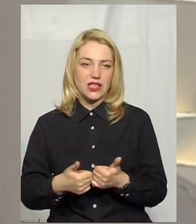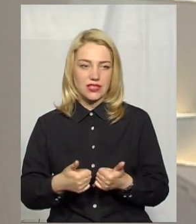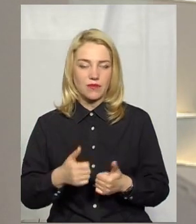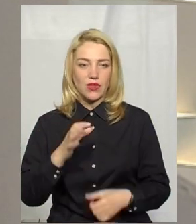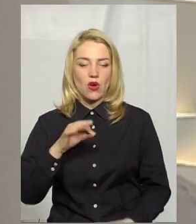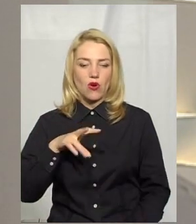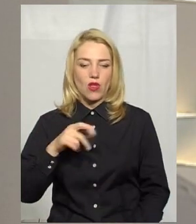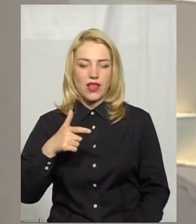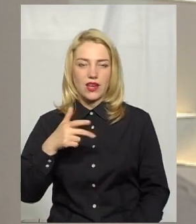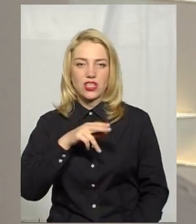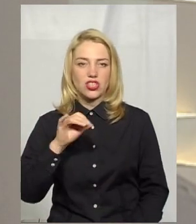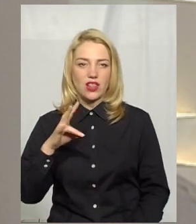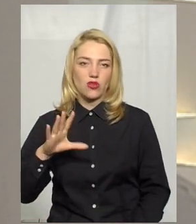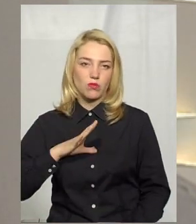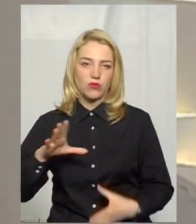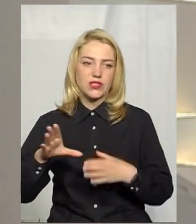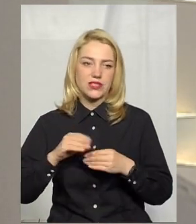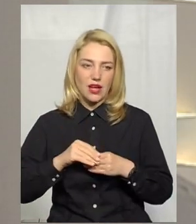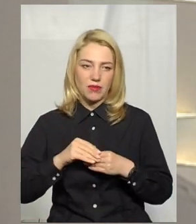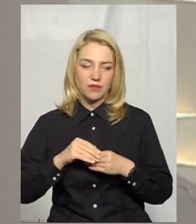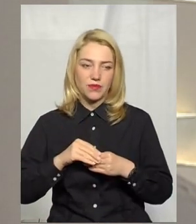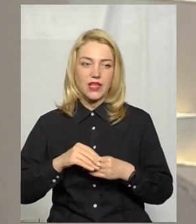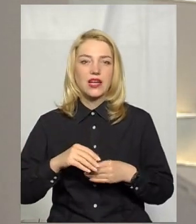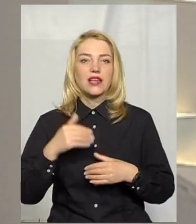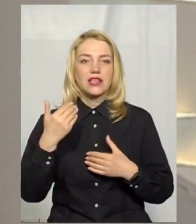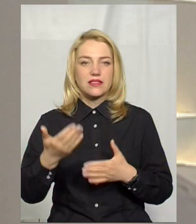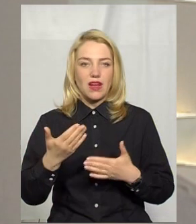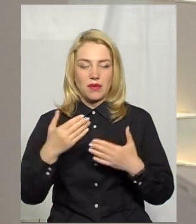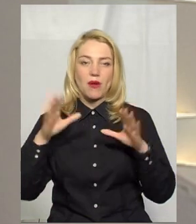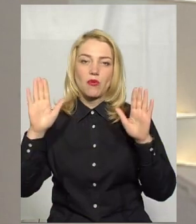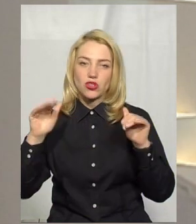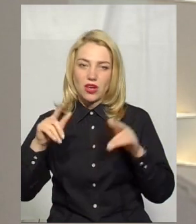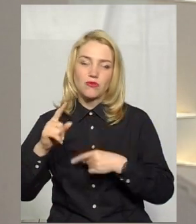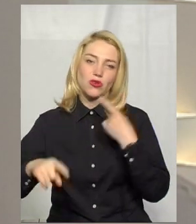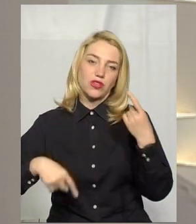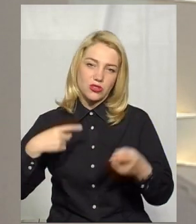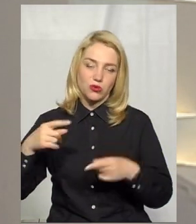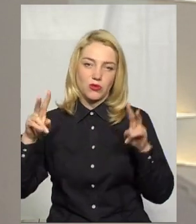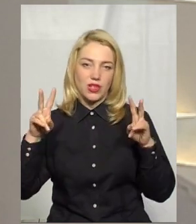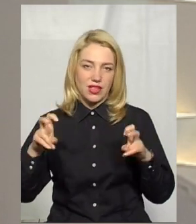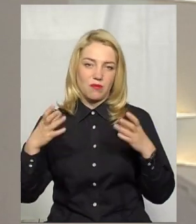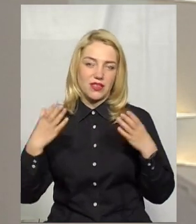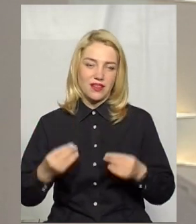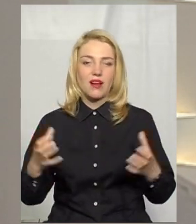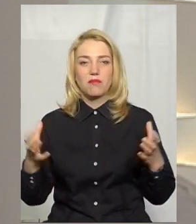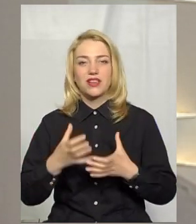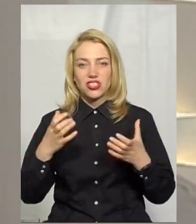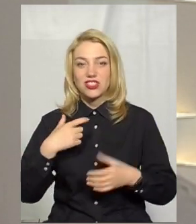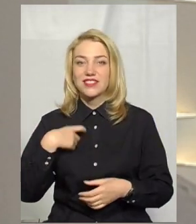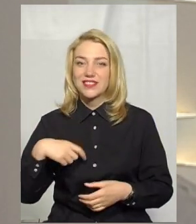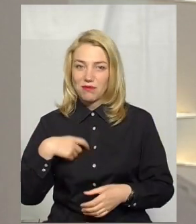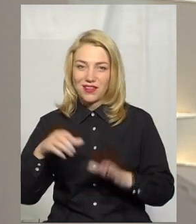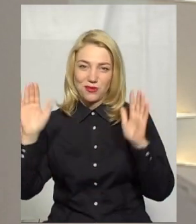Олег Черненко був з нами сьогодні в ефірі З вами я прощаюся до наступної теми дня Бережіть себе